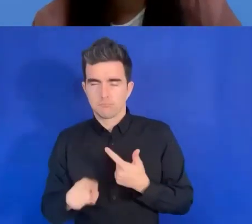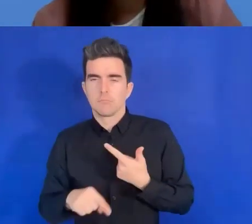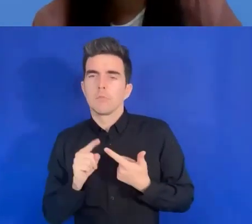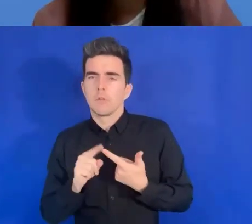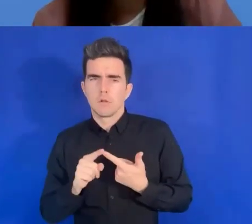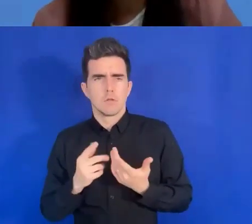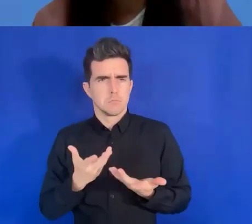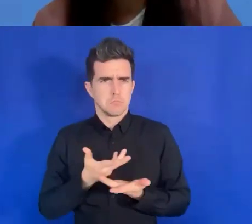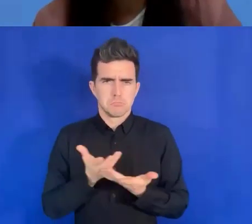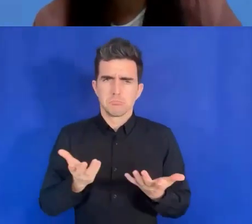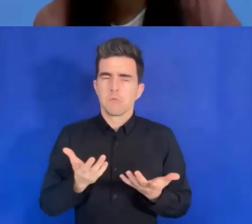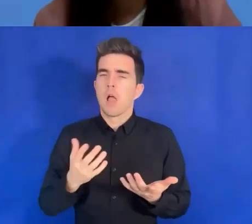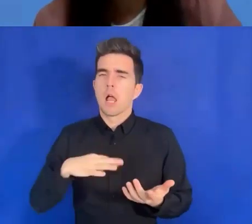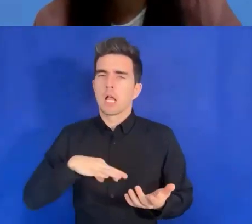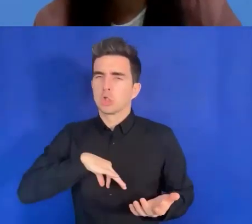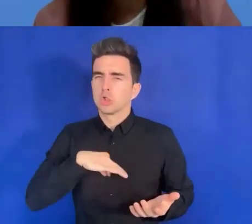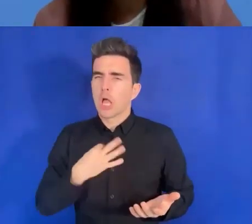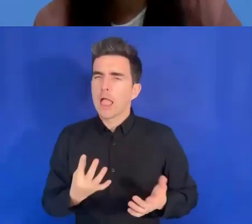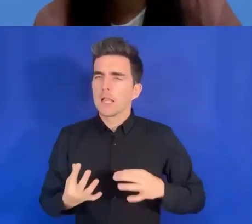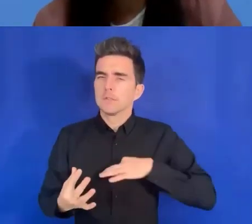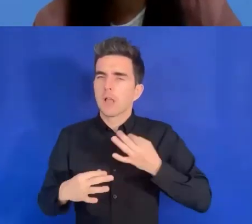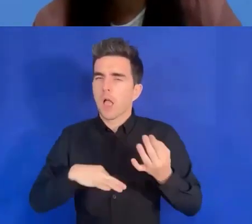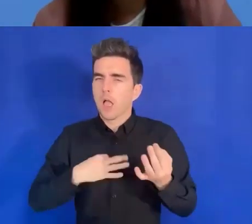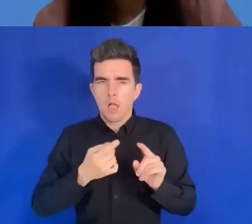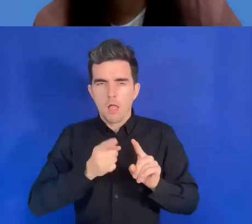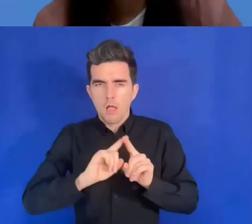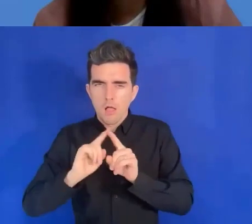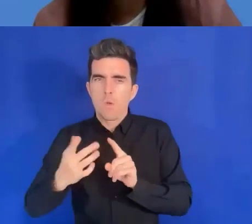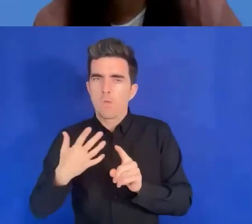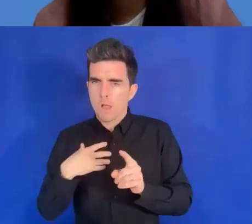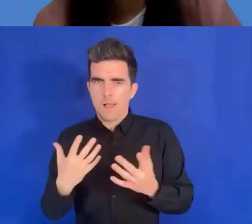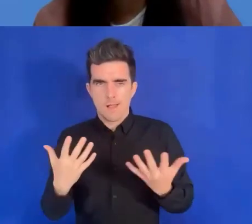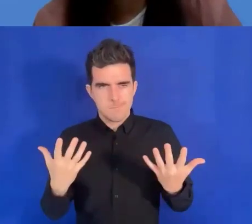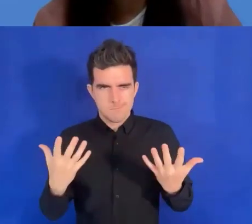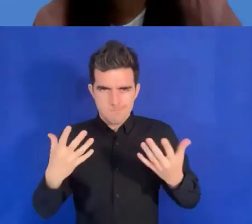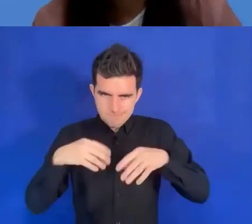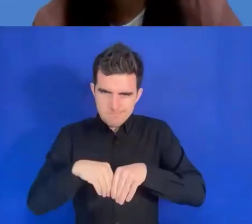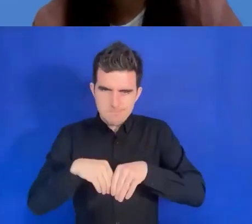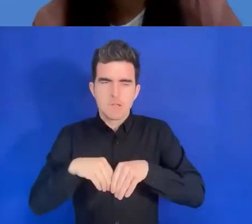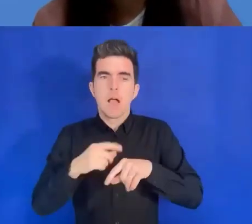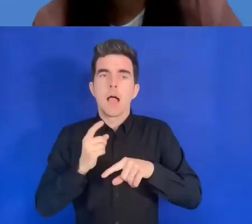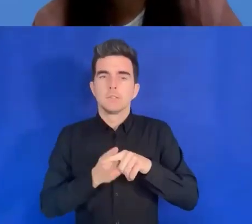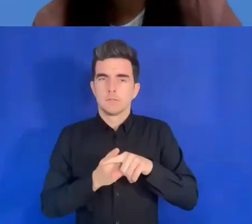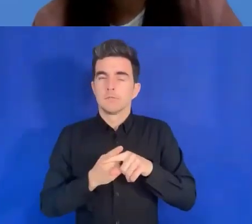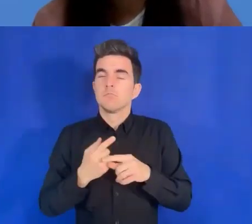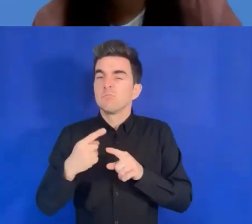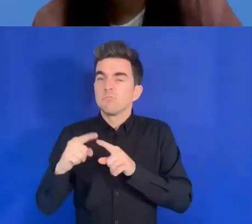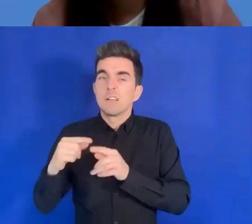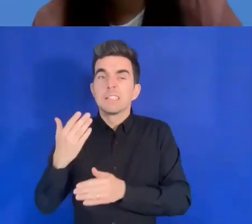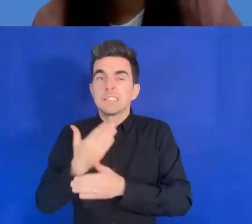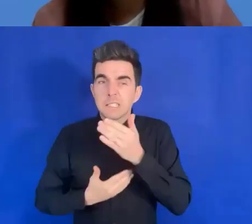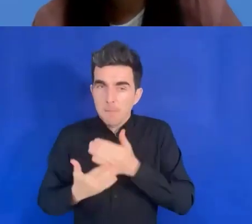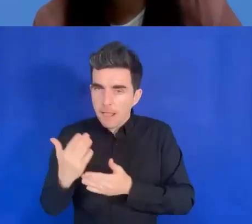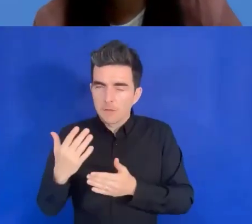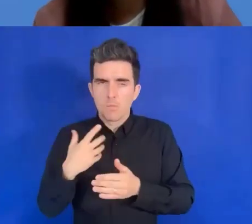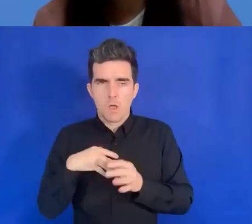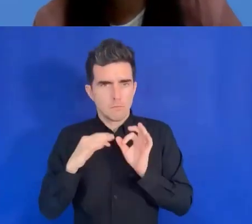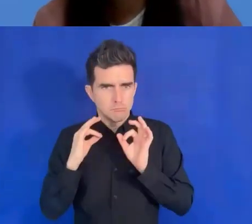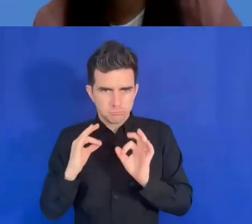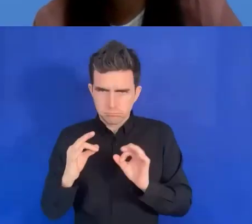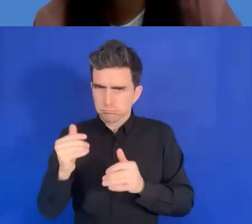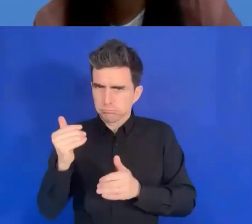personnes en situation de handicap. On s'assure